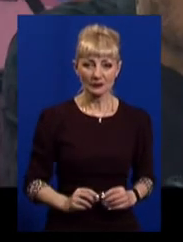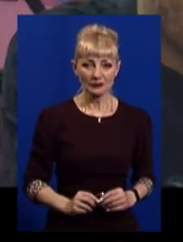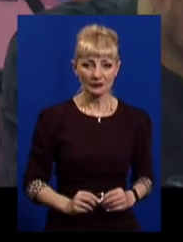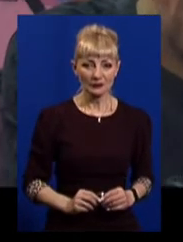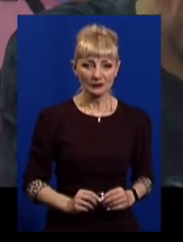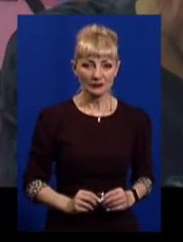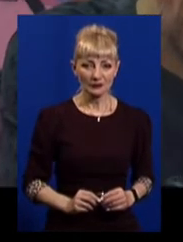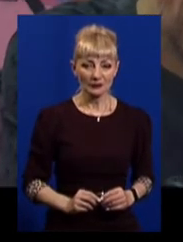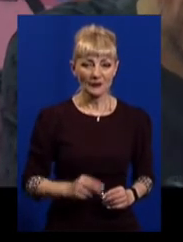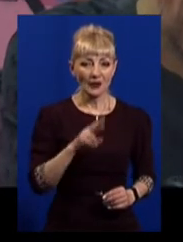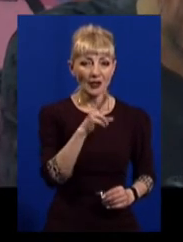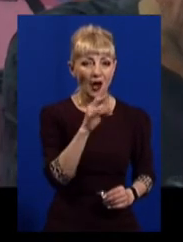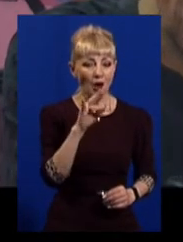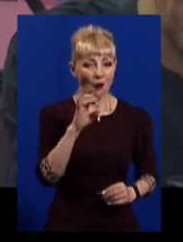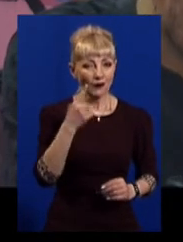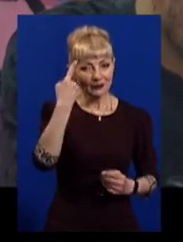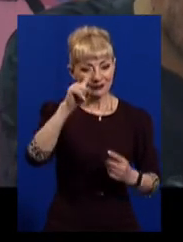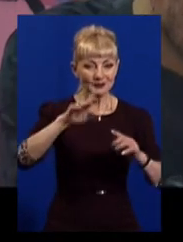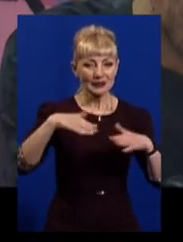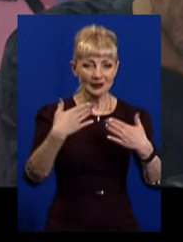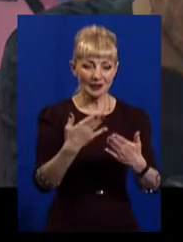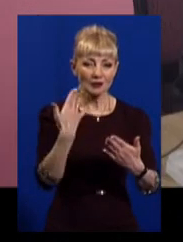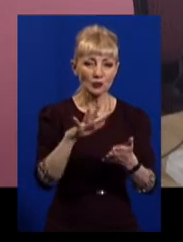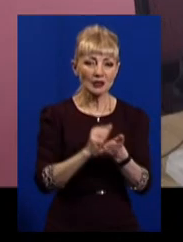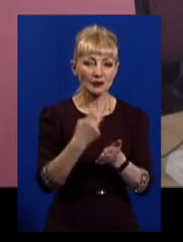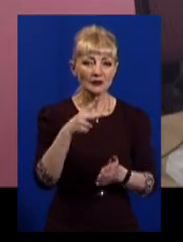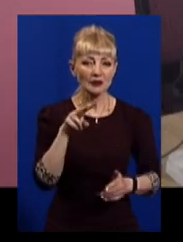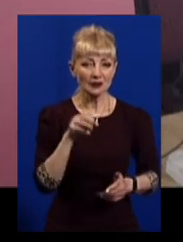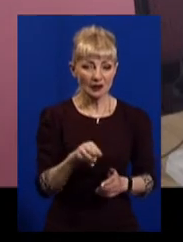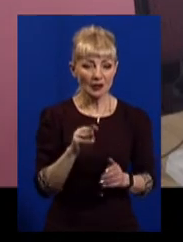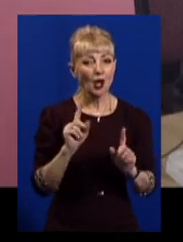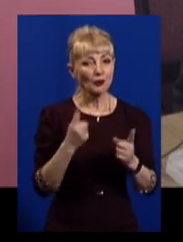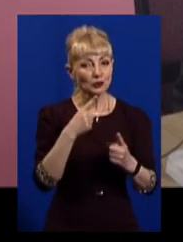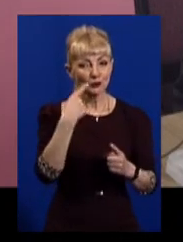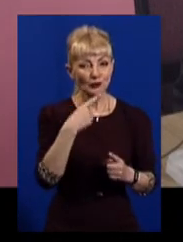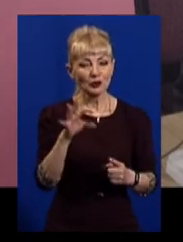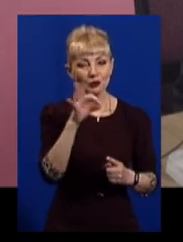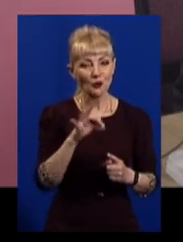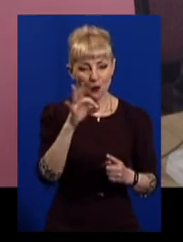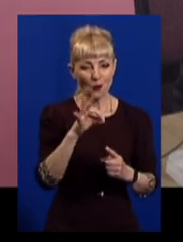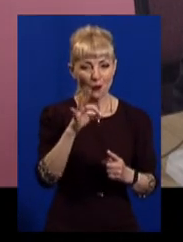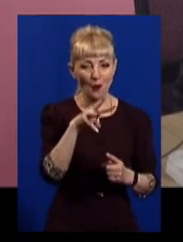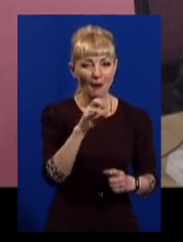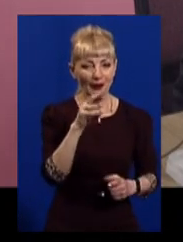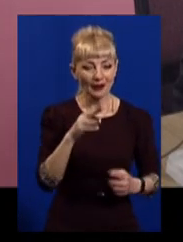Ярослав Яковлев графічним дизайном займається 20 років. Ось що говорить про макет спортивного символу.